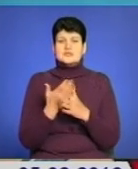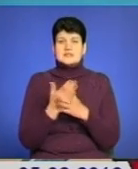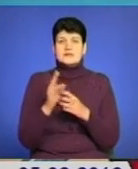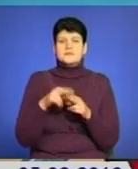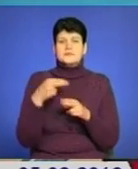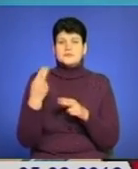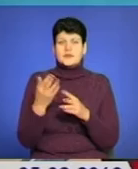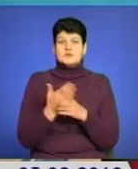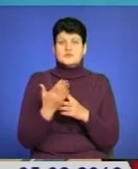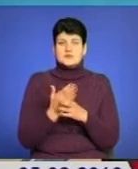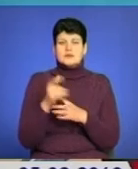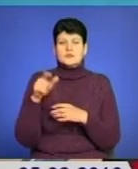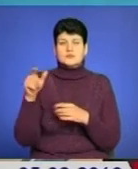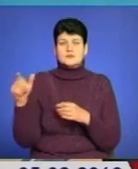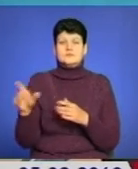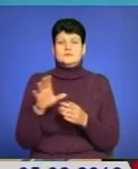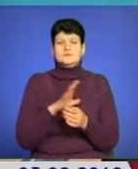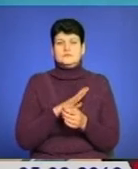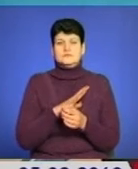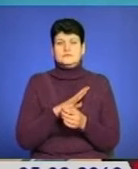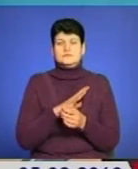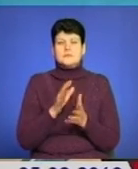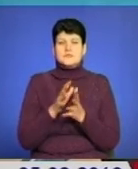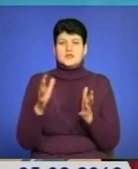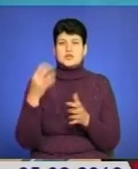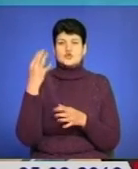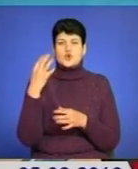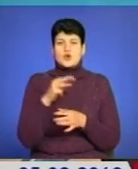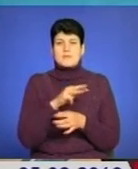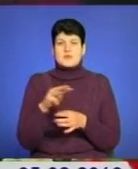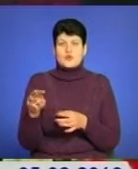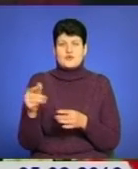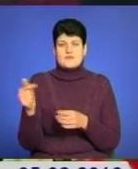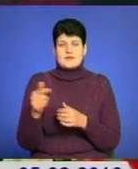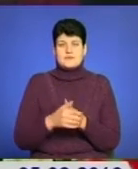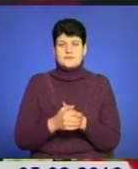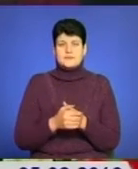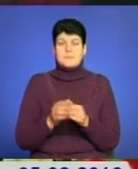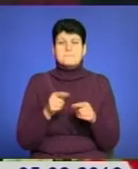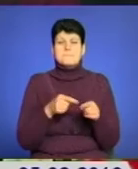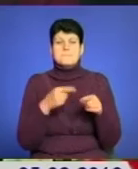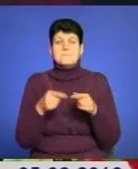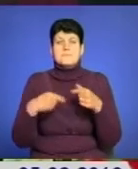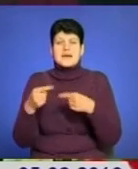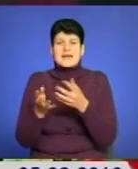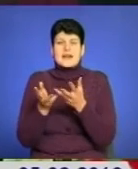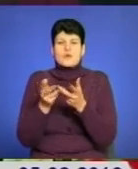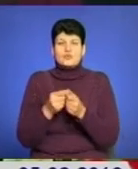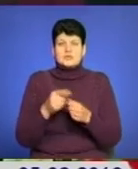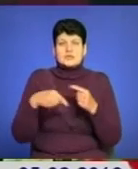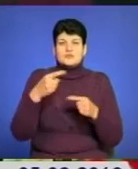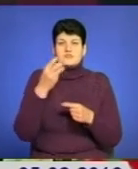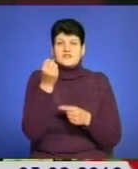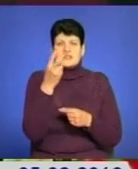субсидій громадянам становило понад 40 мільйонів гривень. Перерахунок на наступні 12 місяців